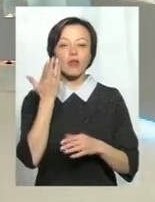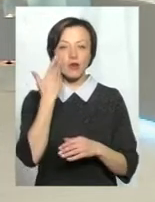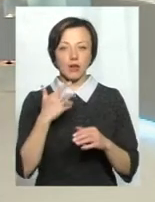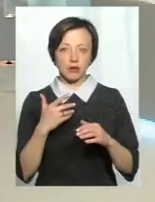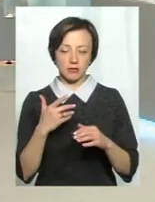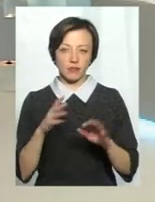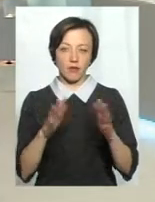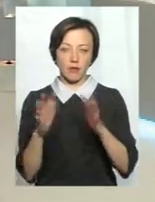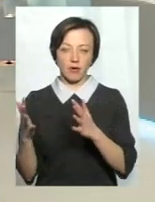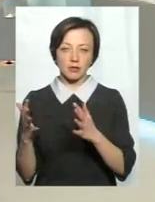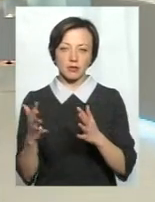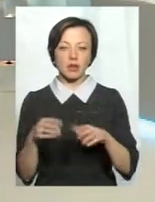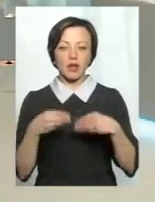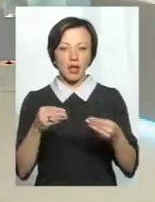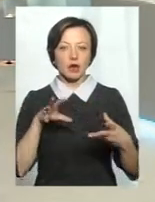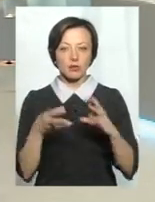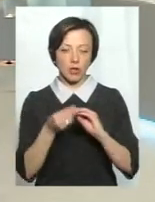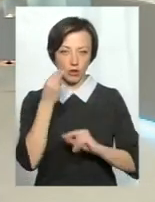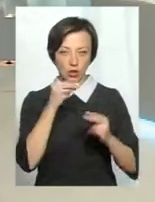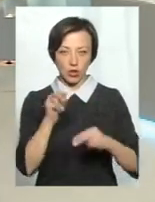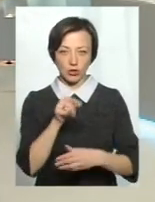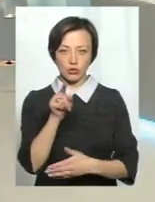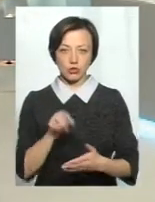дає ефект найкращий?